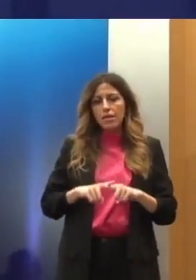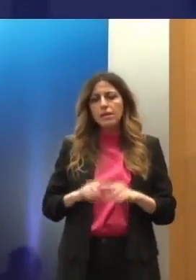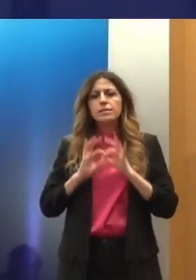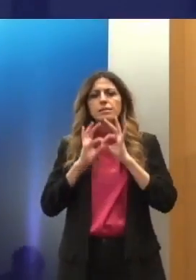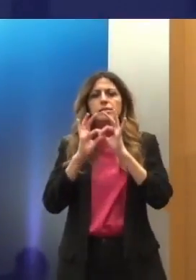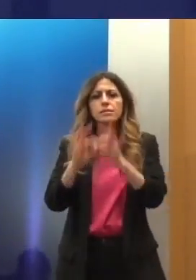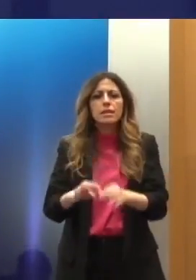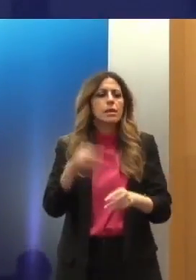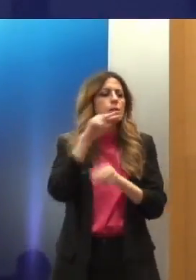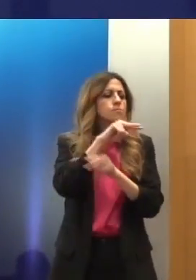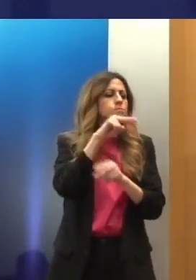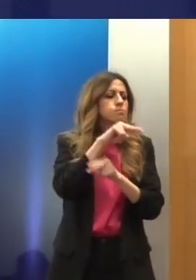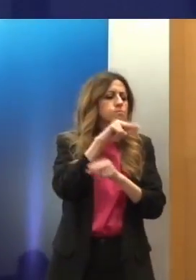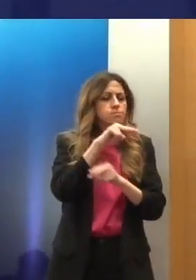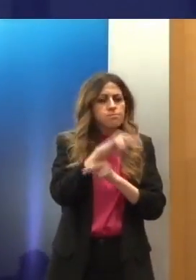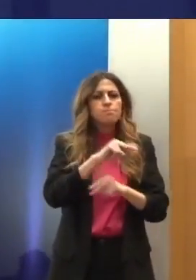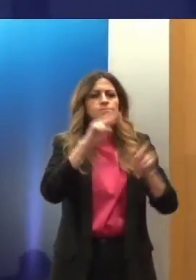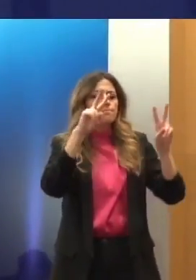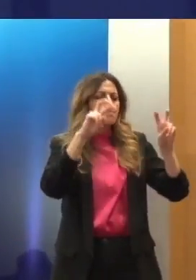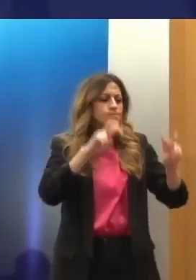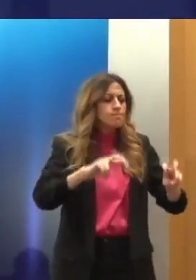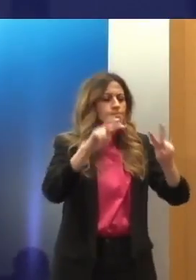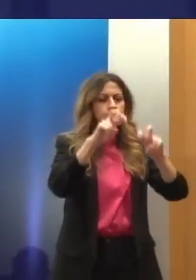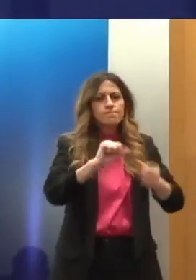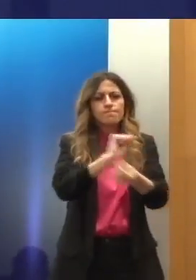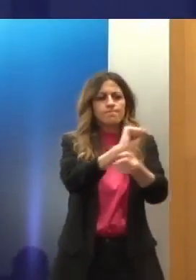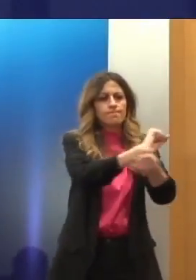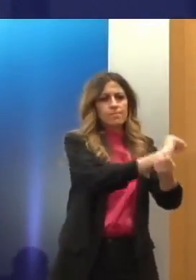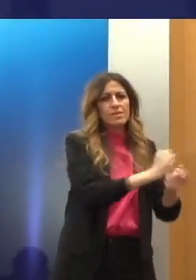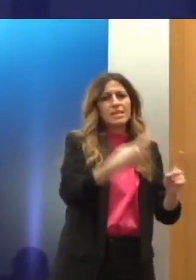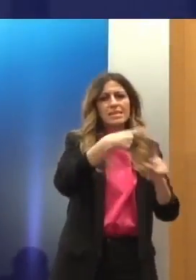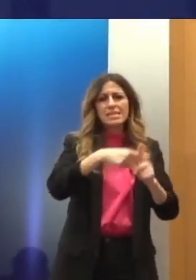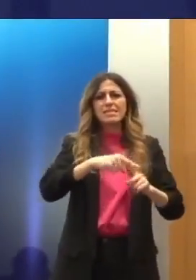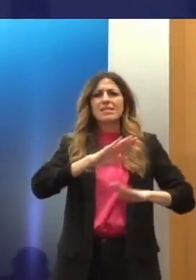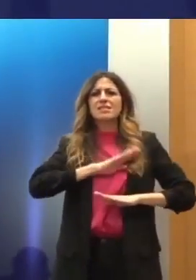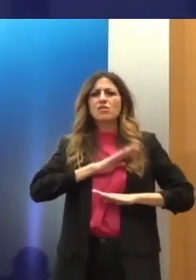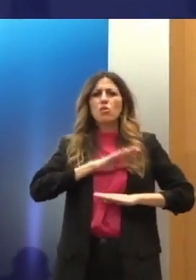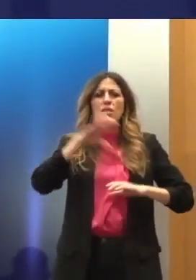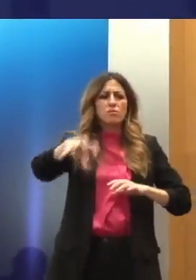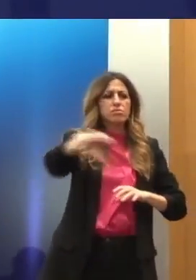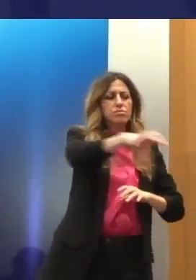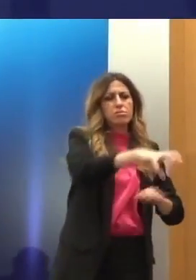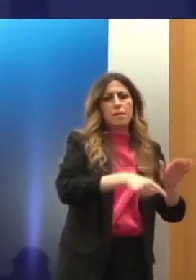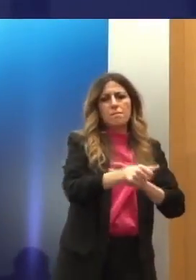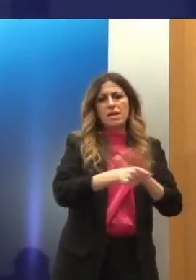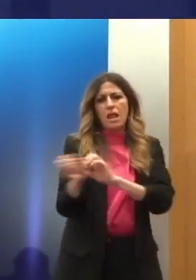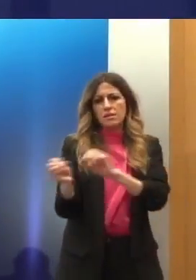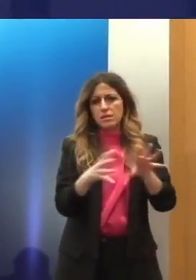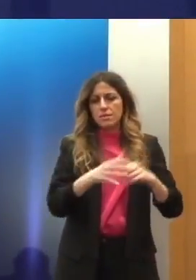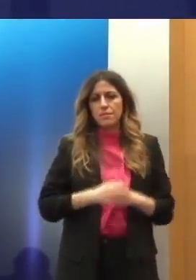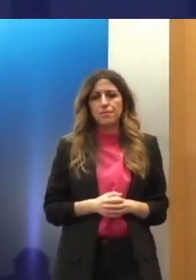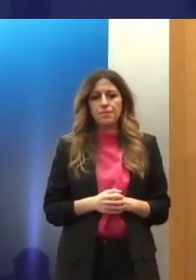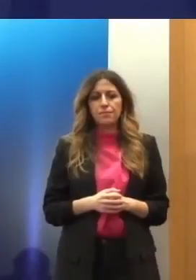εποπτεία καταστημάτων κράτησης, αλλά και χώρων κράτησης μεταναστών. Στο πλαίσιο όμως του ΟΗΕ